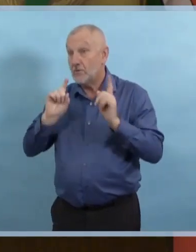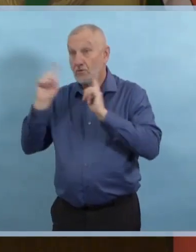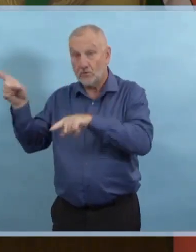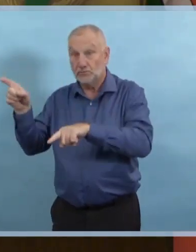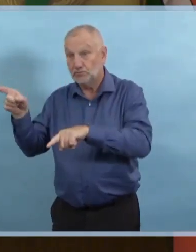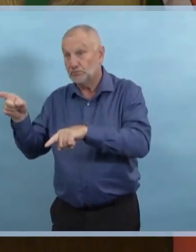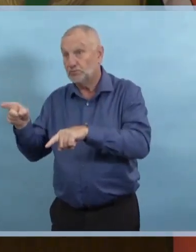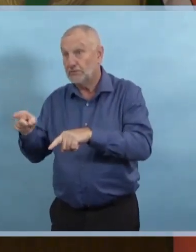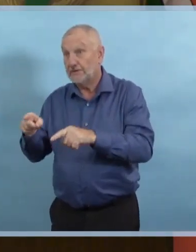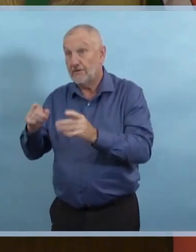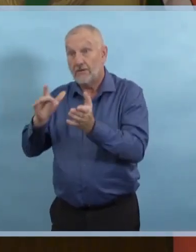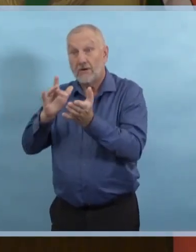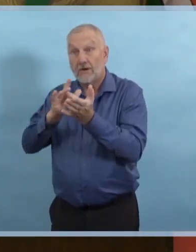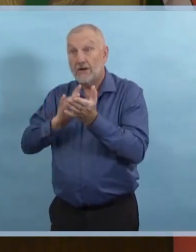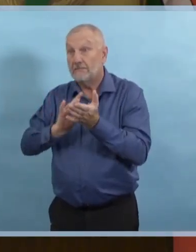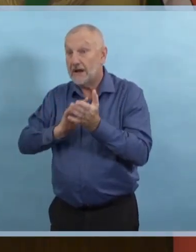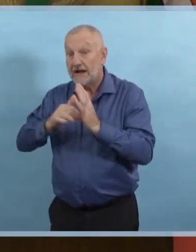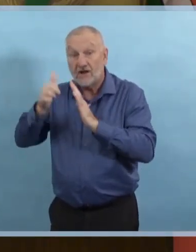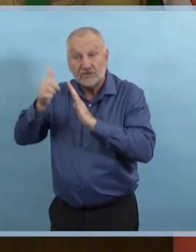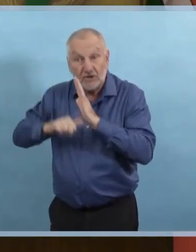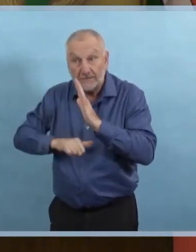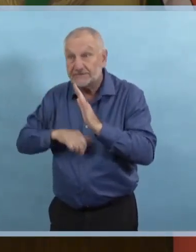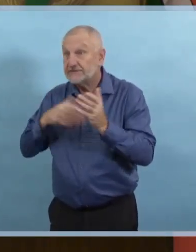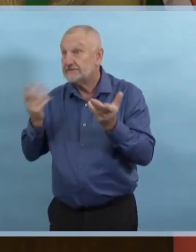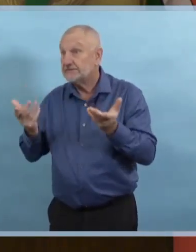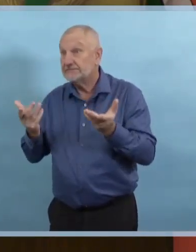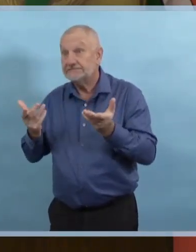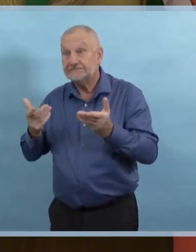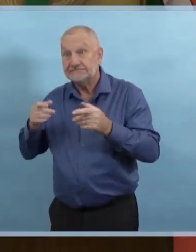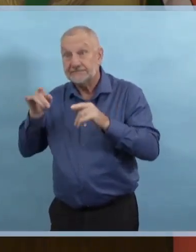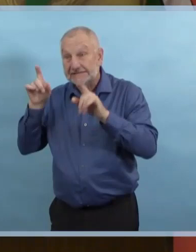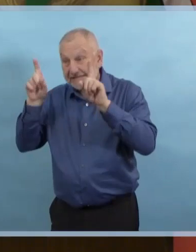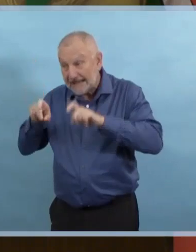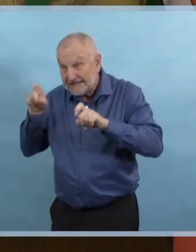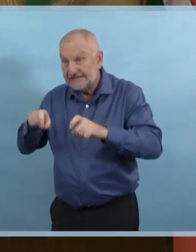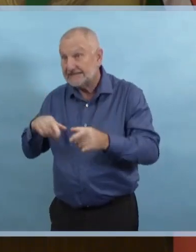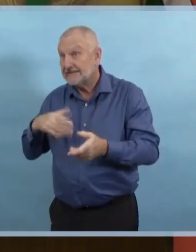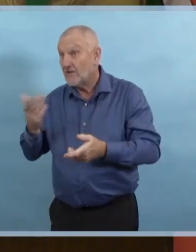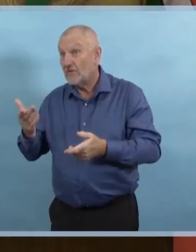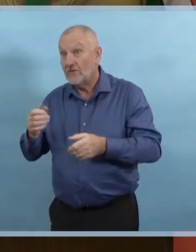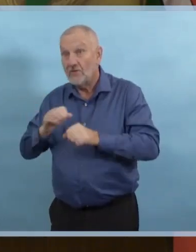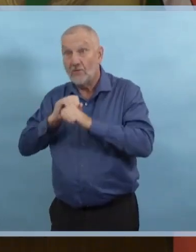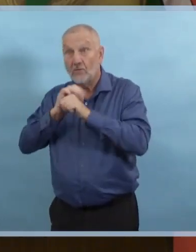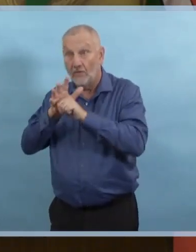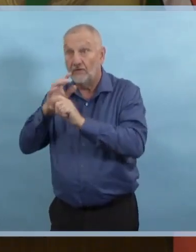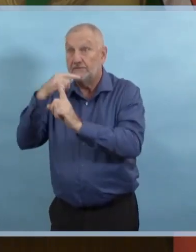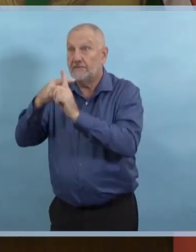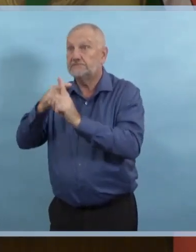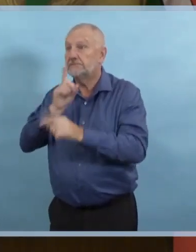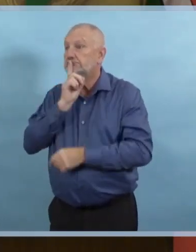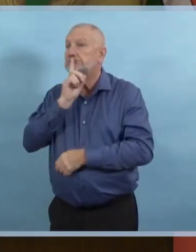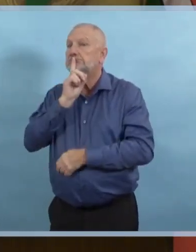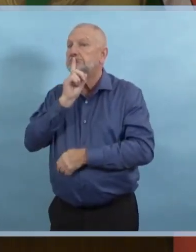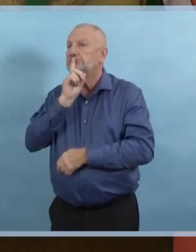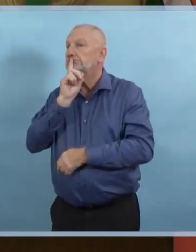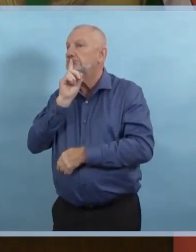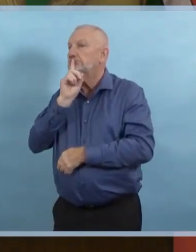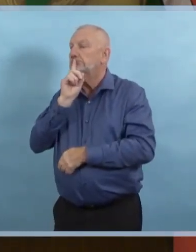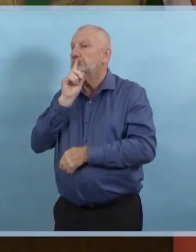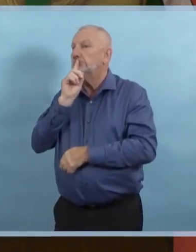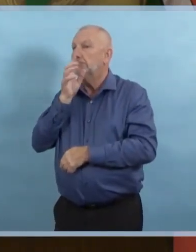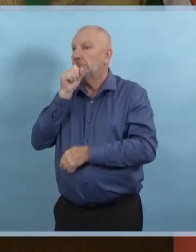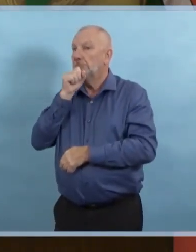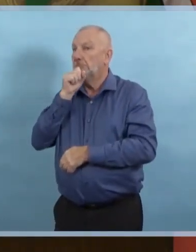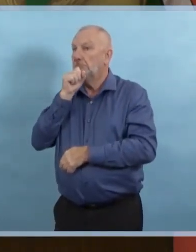ce qui a laissé des douzaines de fournisseurs de soins de santé qui devaient prendre congé et s'isoler. Nous avons toute une équipe de